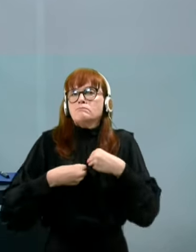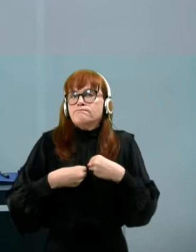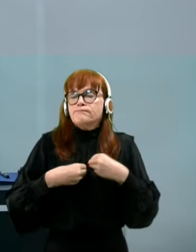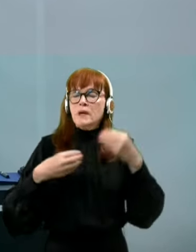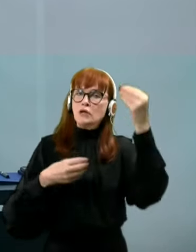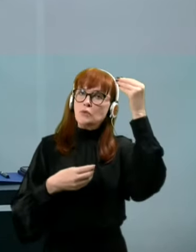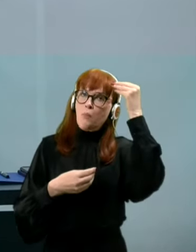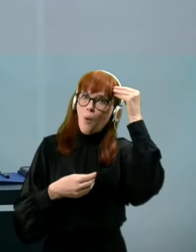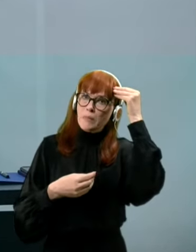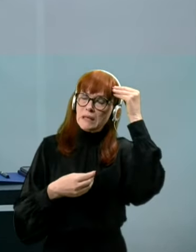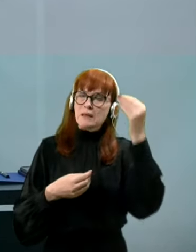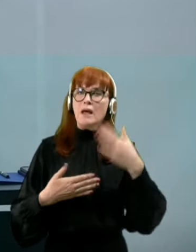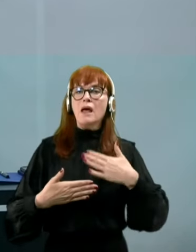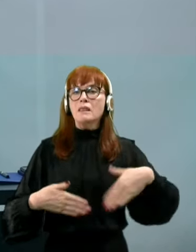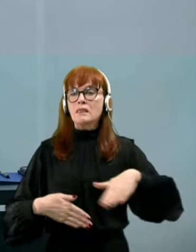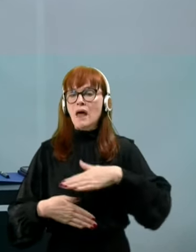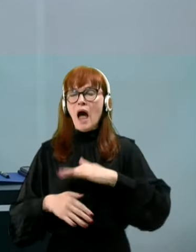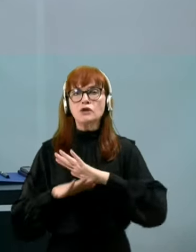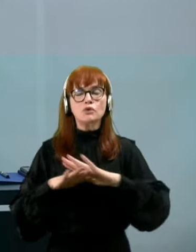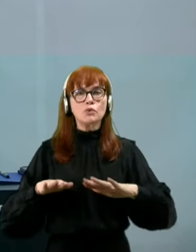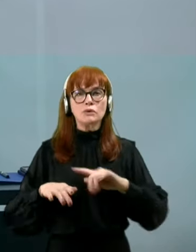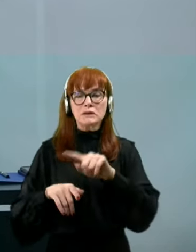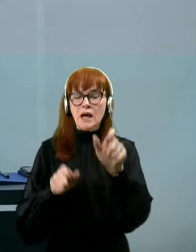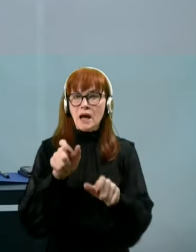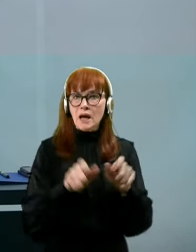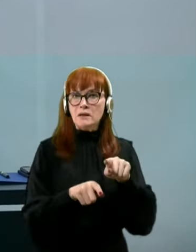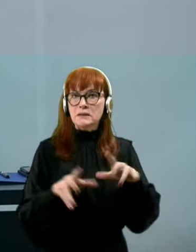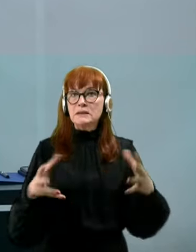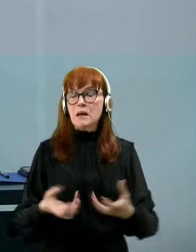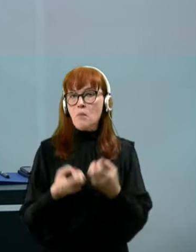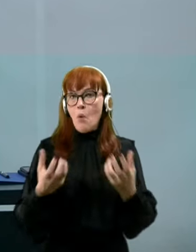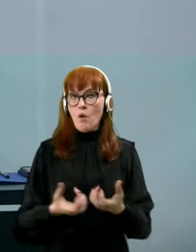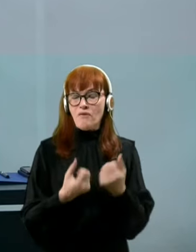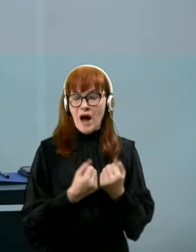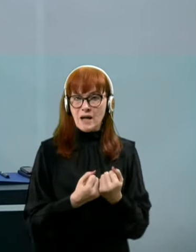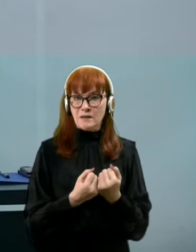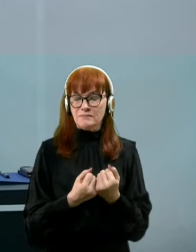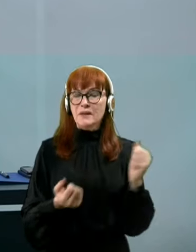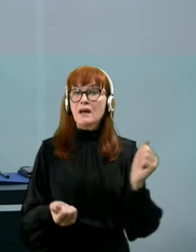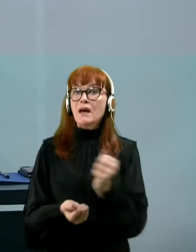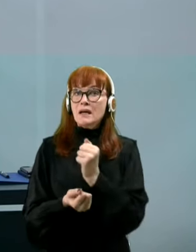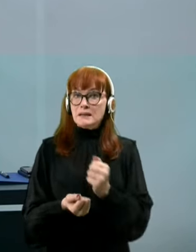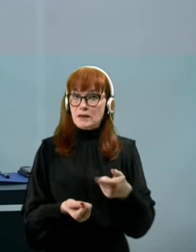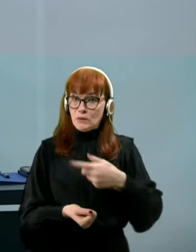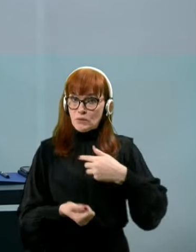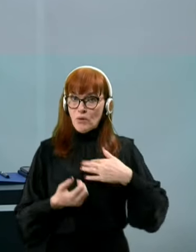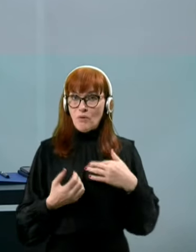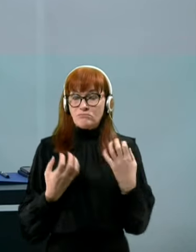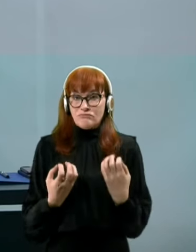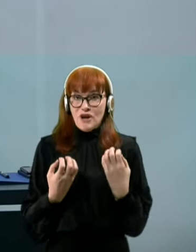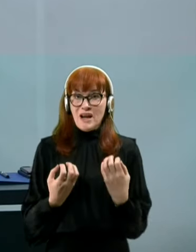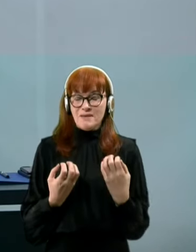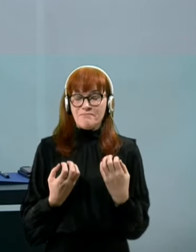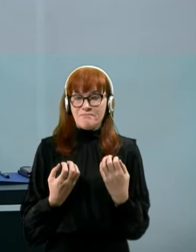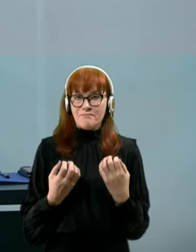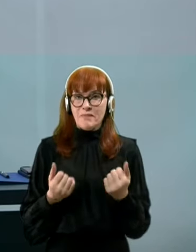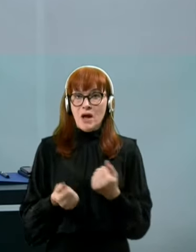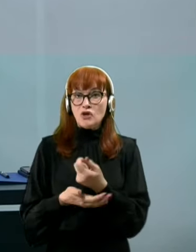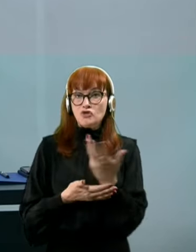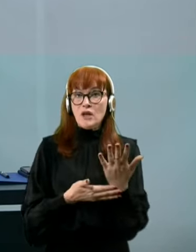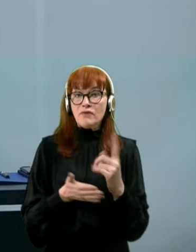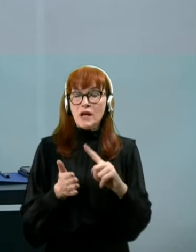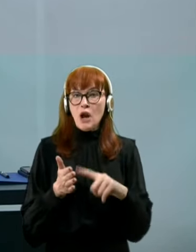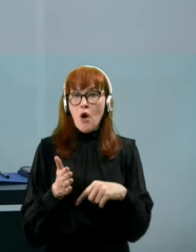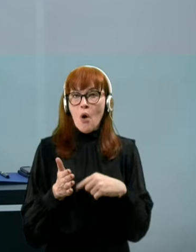naš in vseh, ki smo se s tem ukvarjali. Zato si želim le, da se število